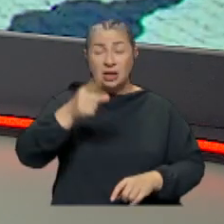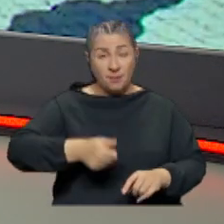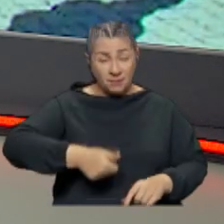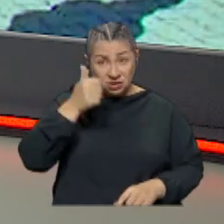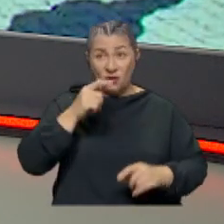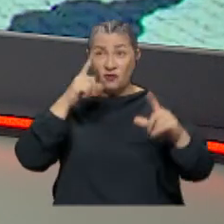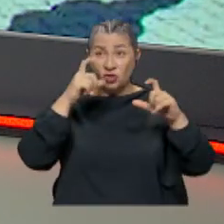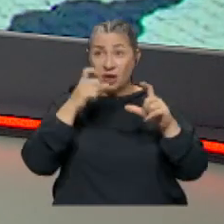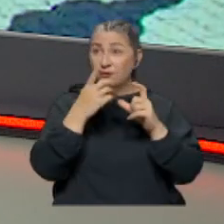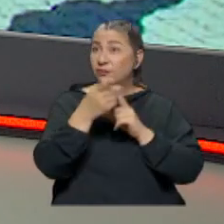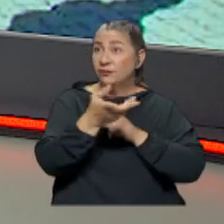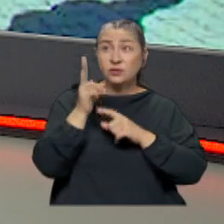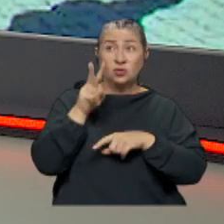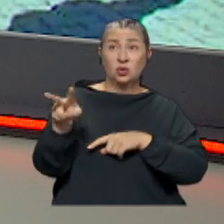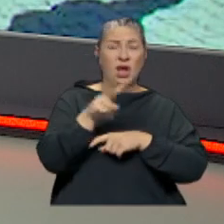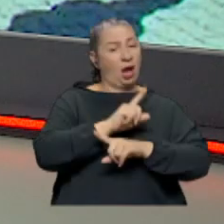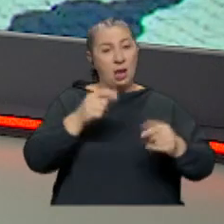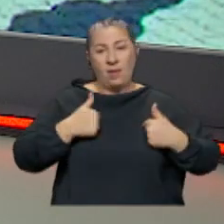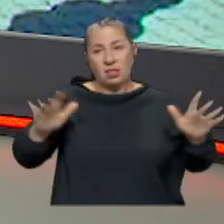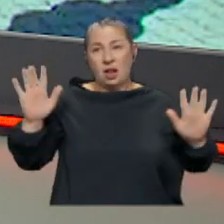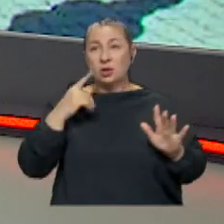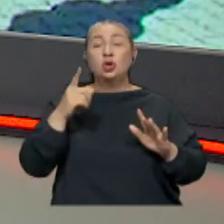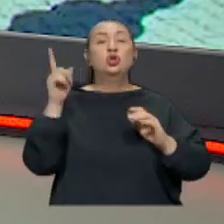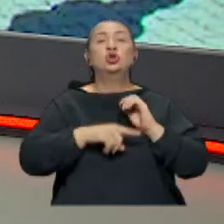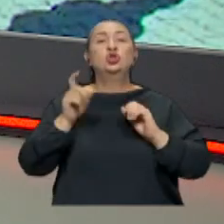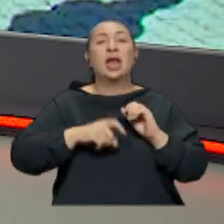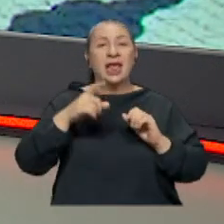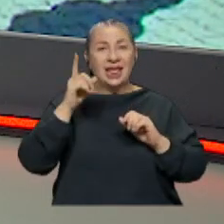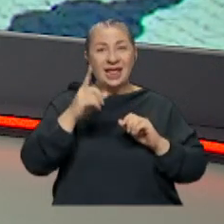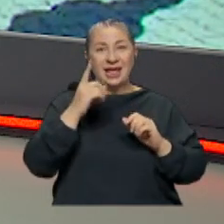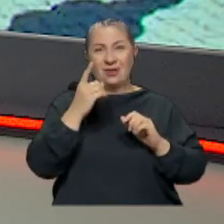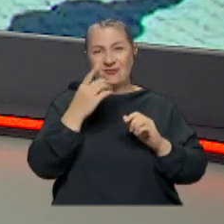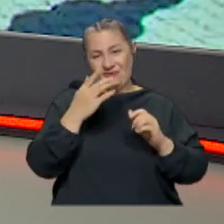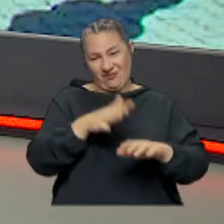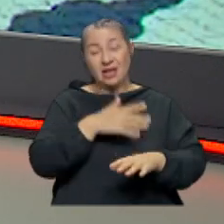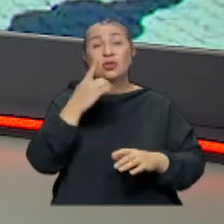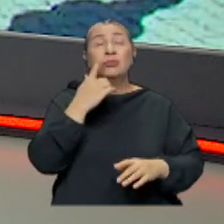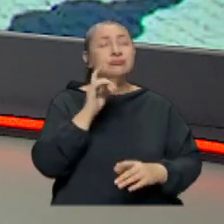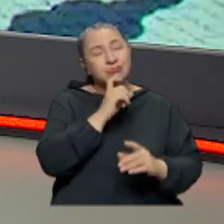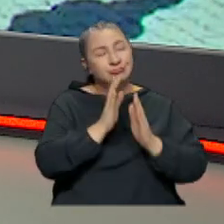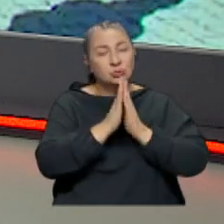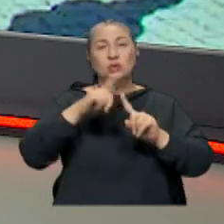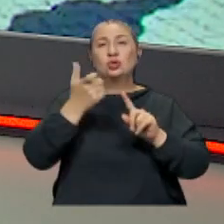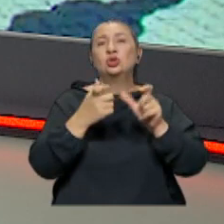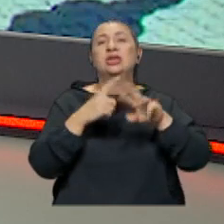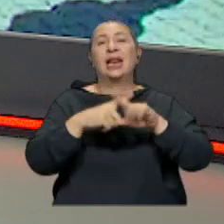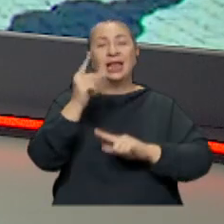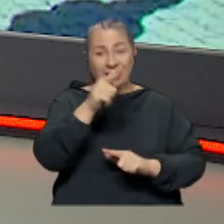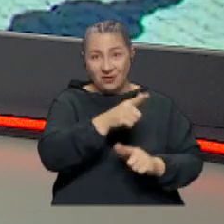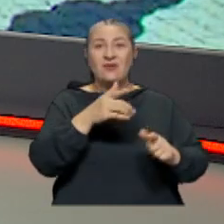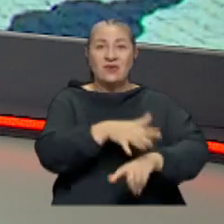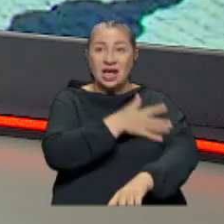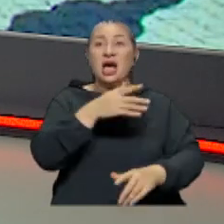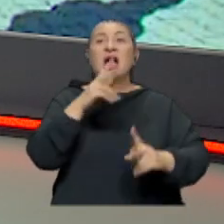Başkan fotoğrafa yansıyan görüntüyü reddetti, Tunceli Valiliği ise konuyla ilgili inceleme başlattı. Karakol komutanının